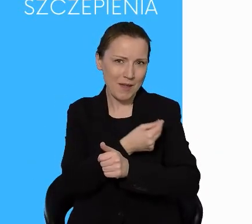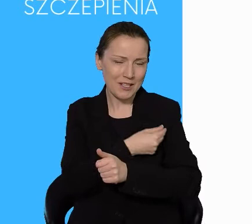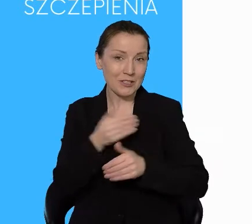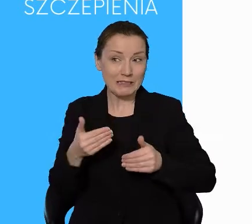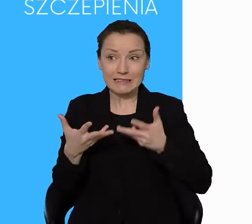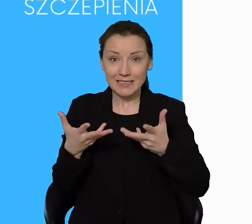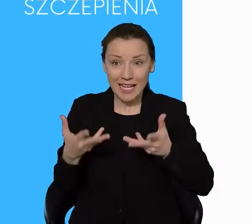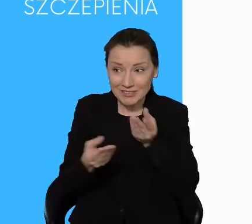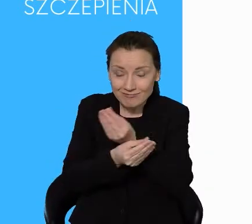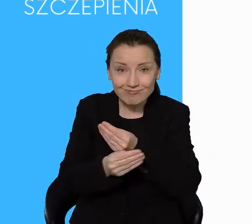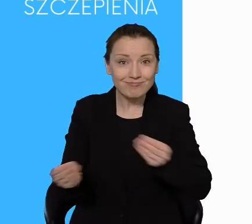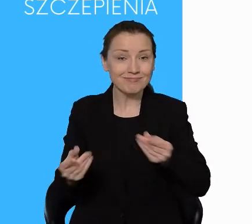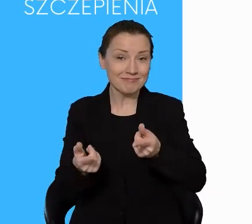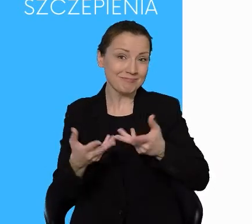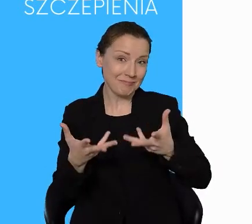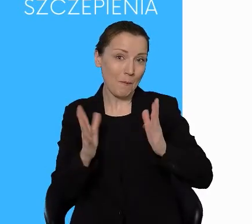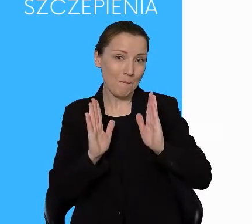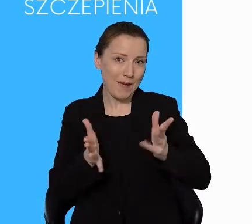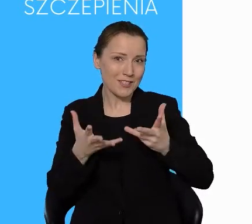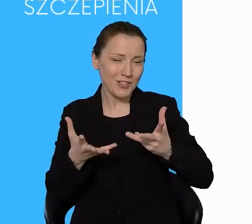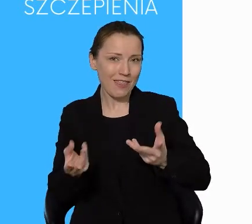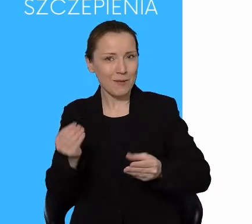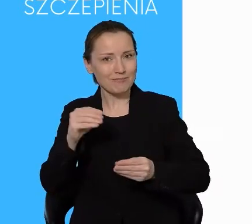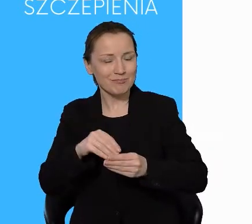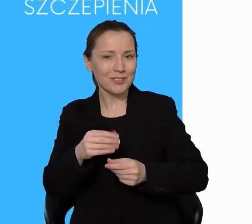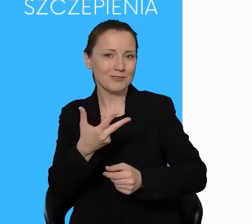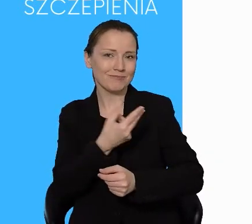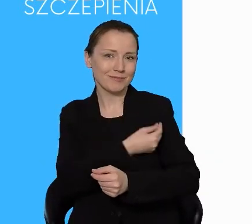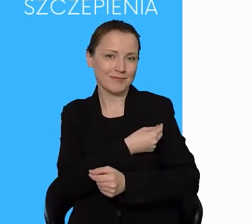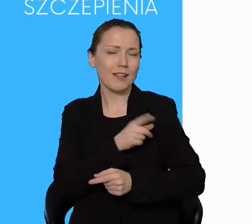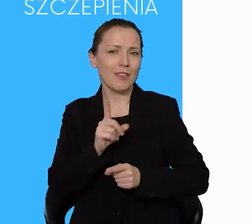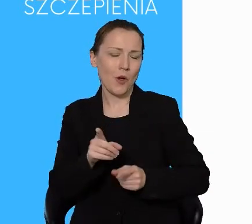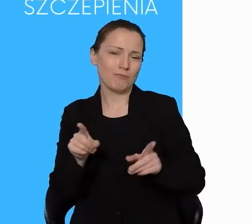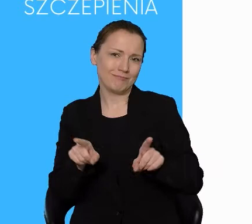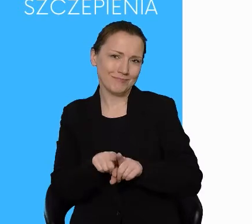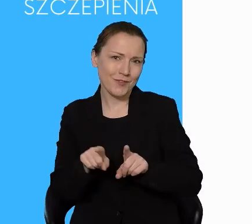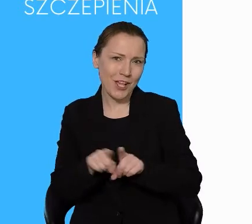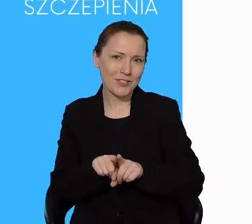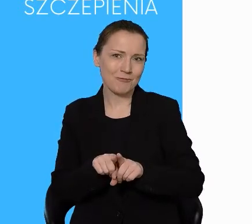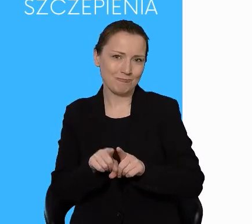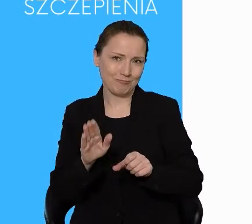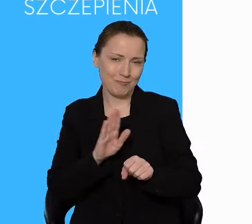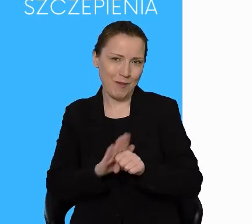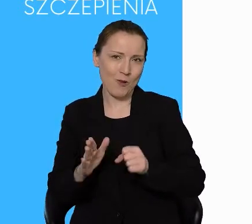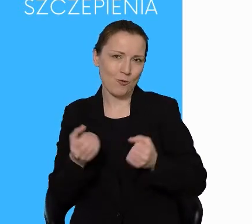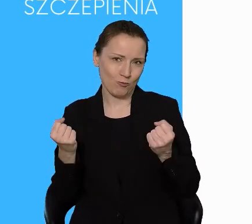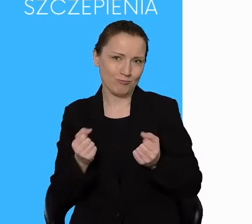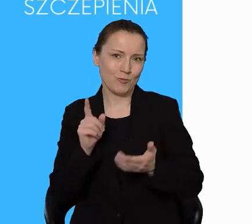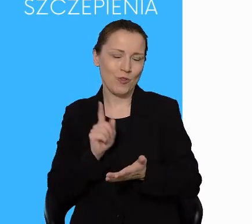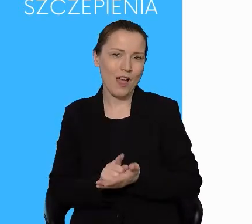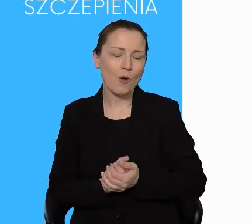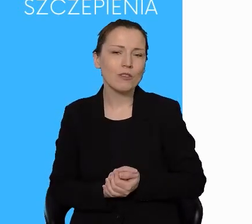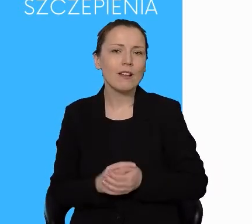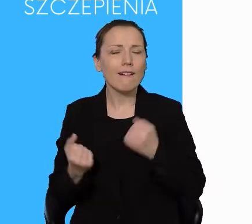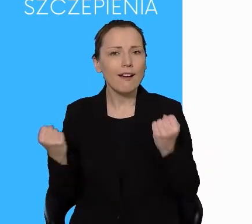spowoduje zainteresowanie tymi szczepieniami, no i to także rzeczywiście się spełniało. Bardzo aktywna